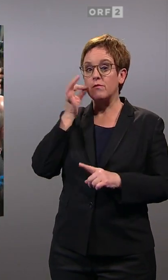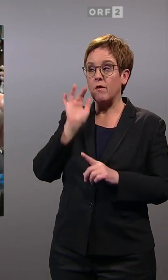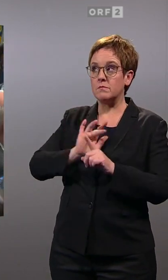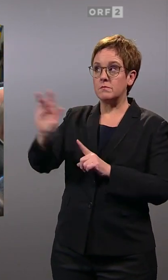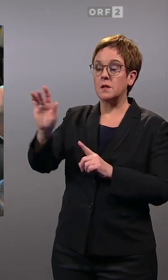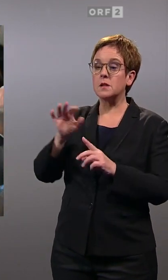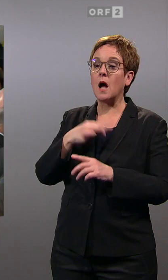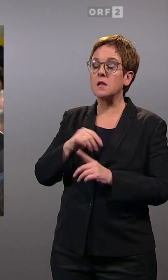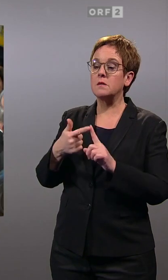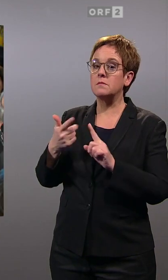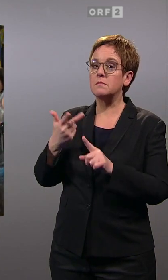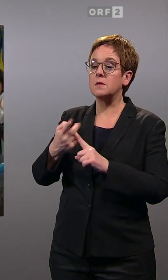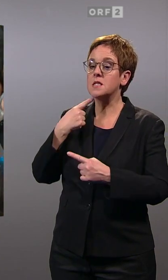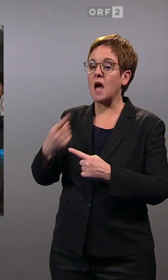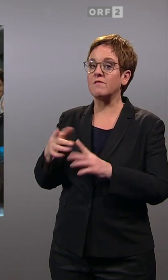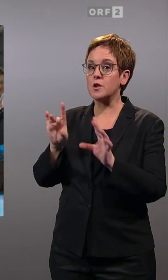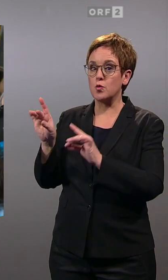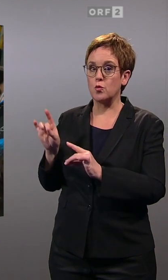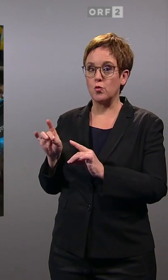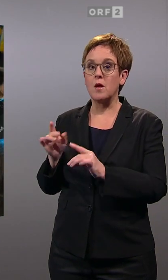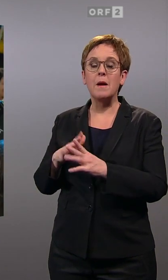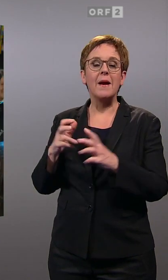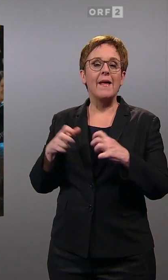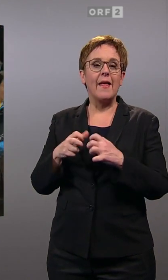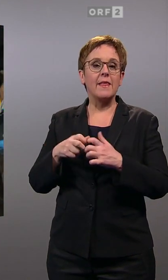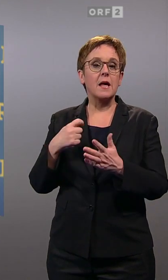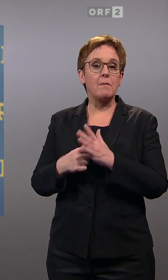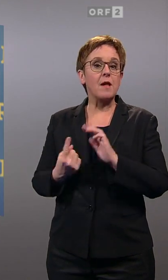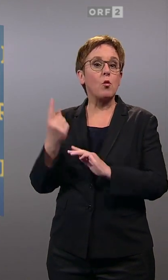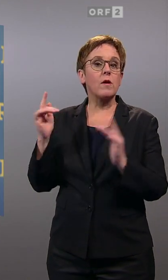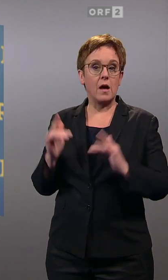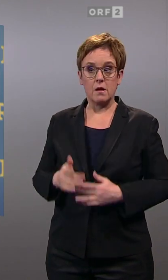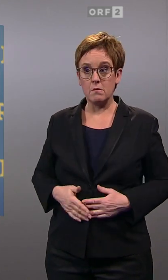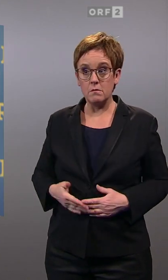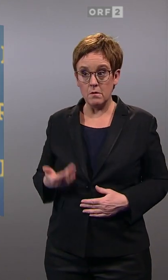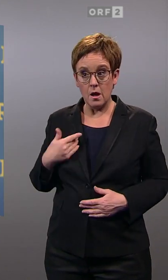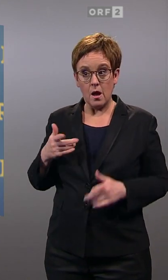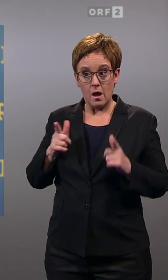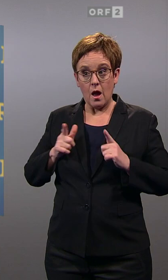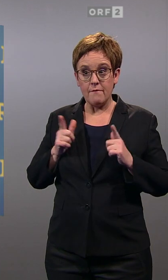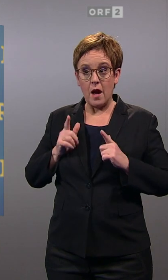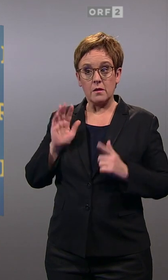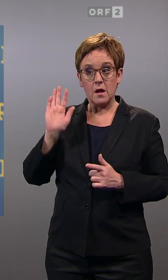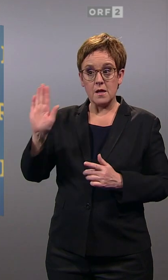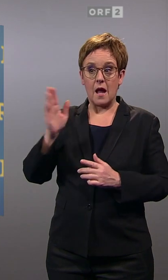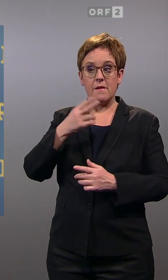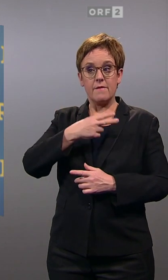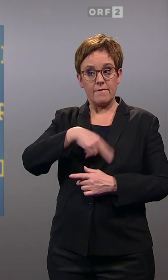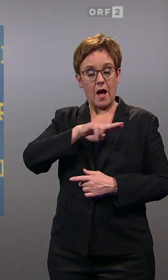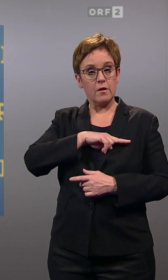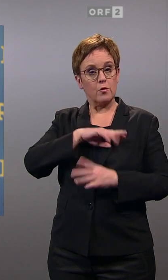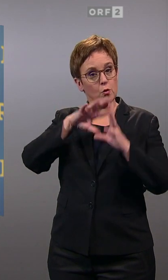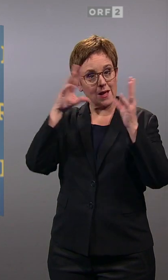Kanzler aus, was zu tun ist. Etwa gegen hohe Energiepreise. Hier erwarte ich auch eine Verantwortung der gesamten